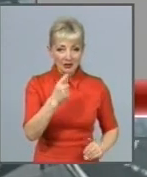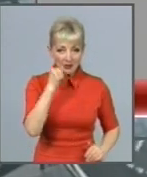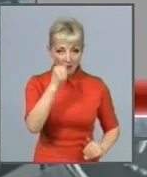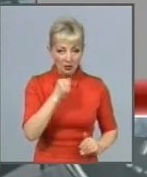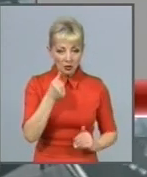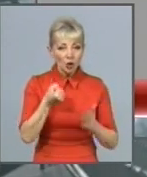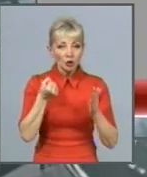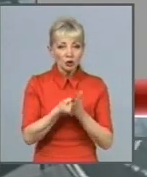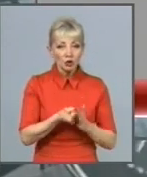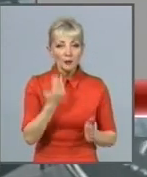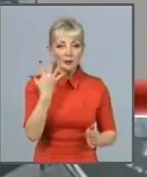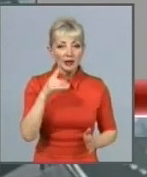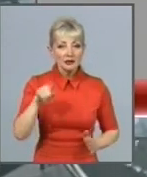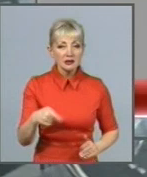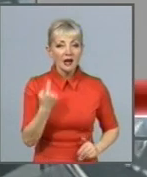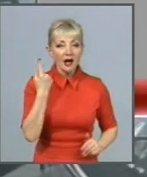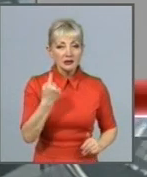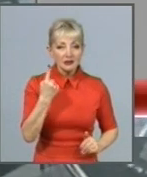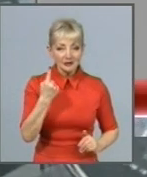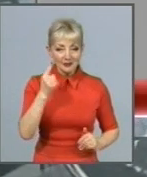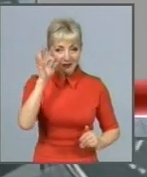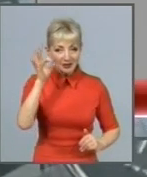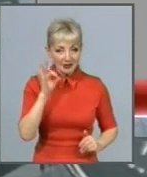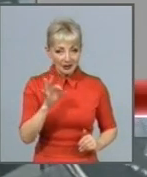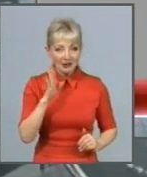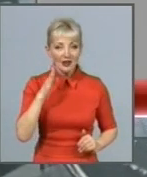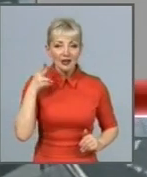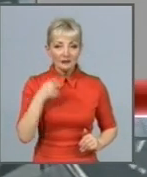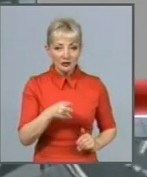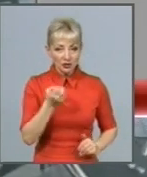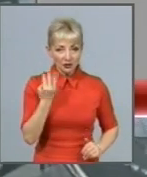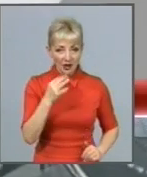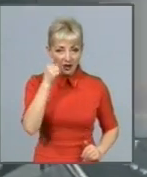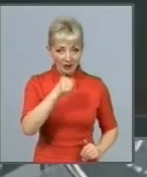,1% в 2014 році.